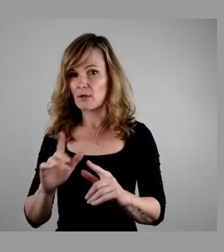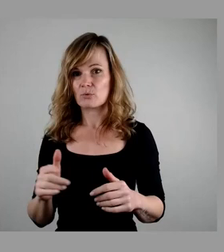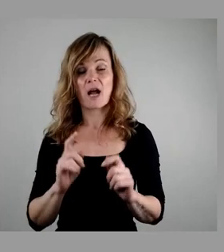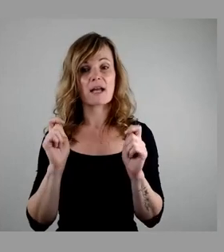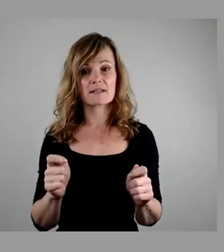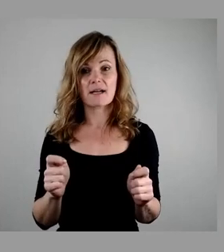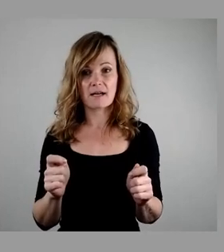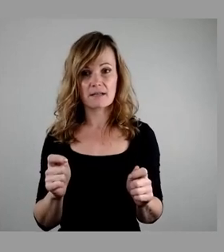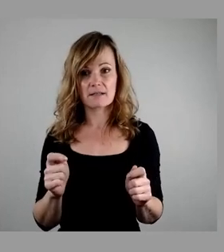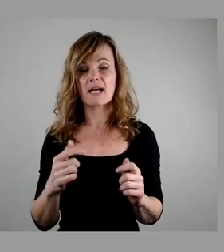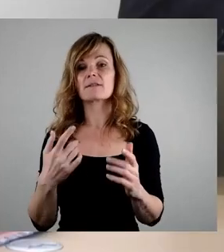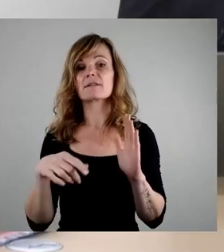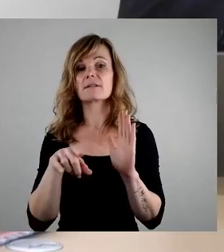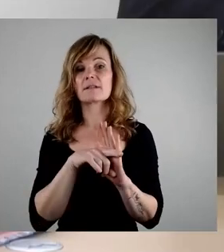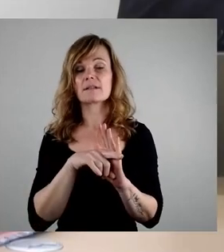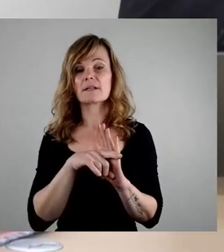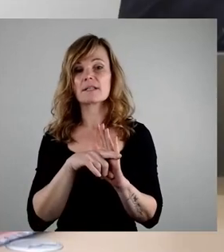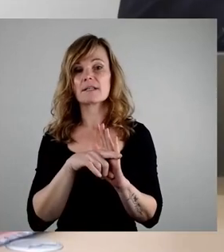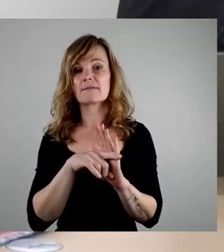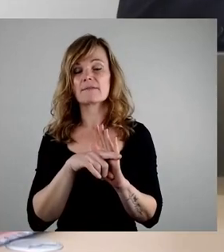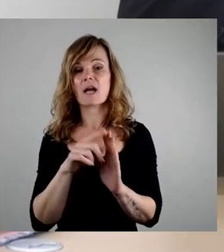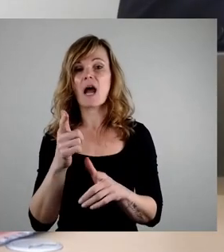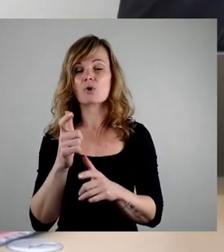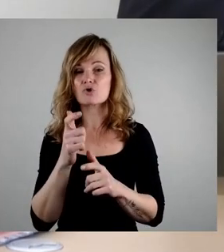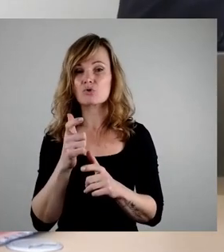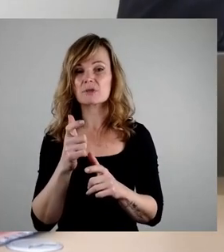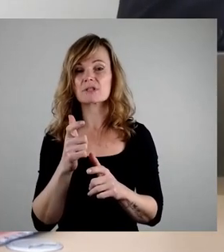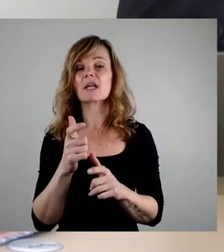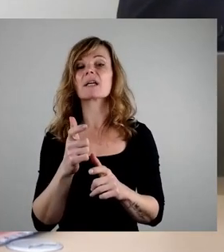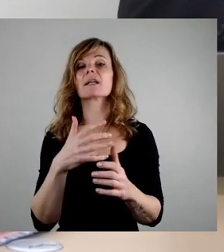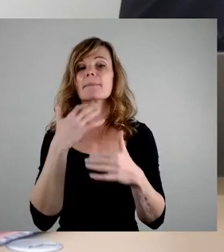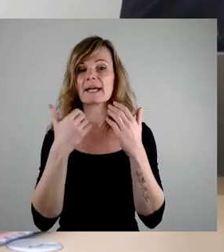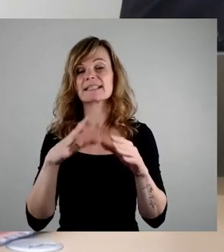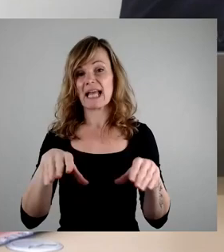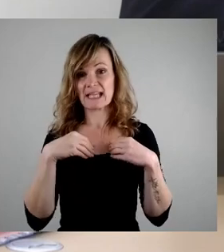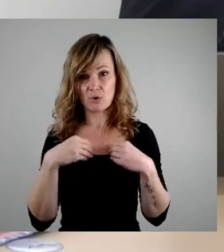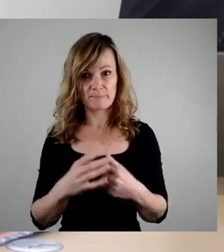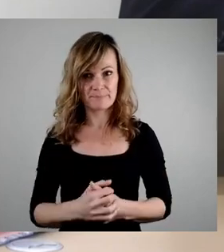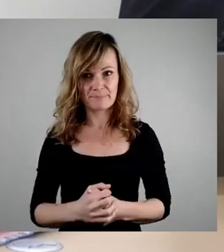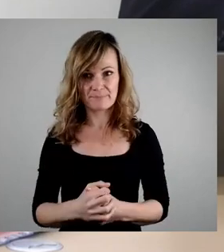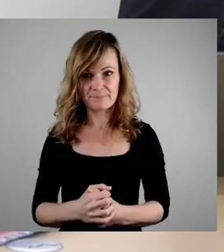negative Ausschussbericht angenommen. Wir kommen zum nächsten Tag. können an hat sein.